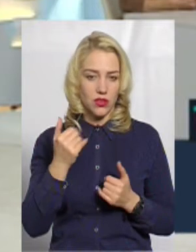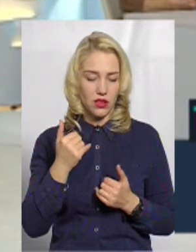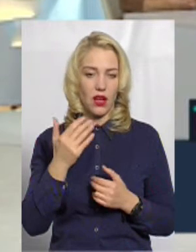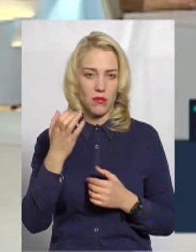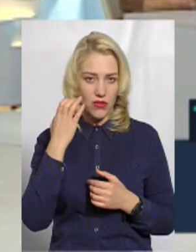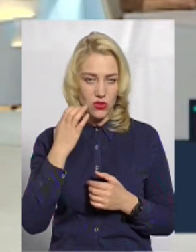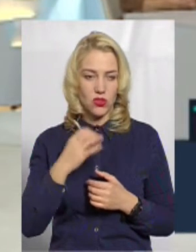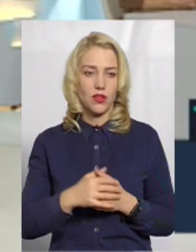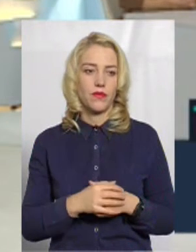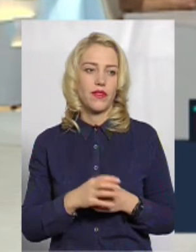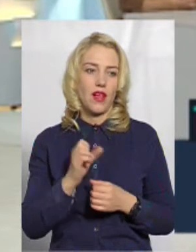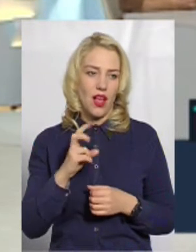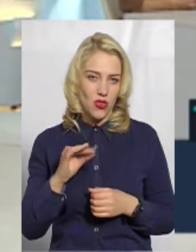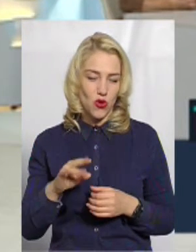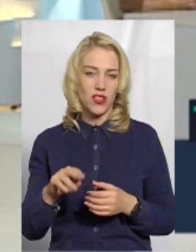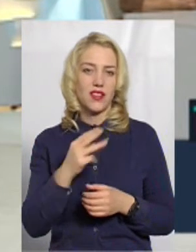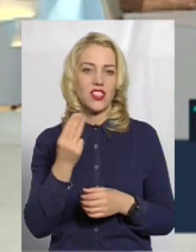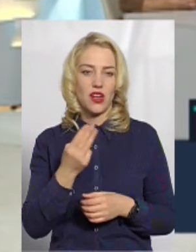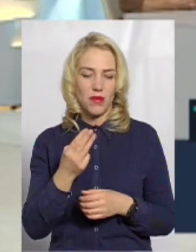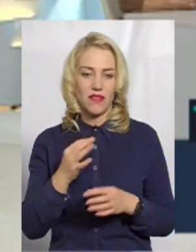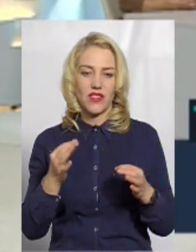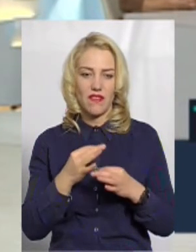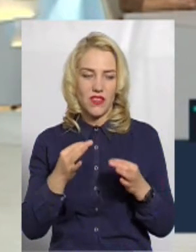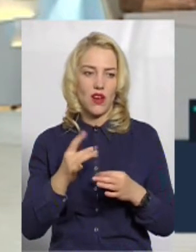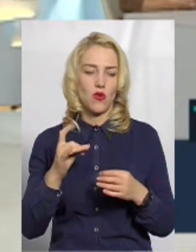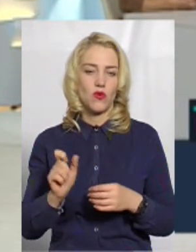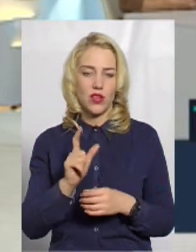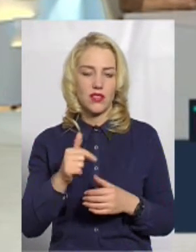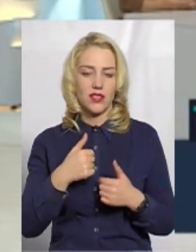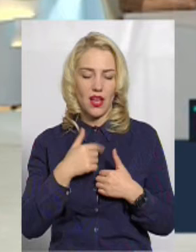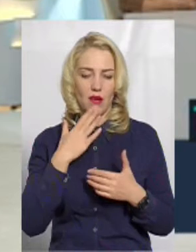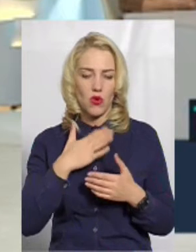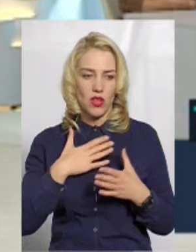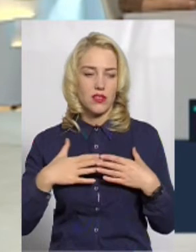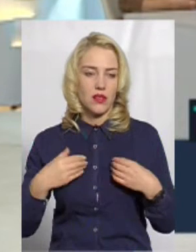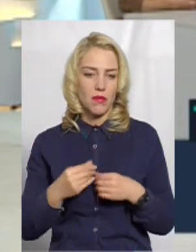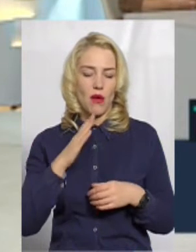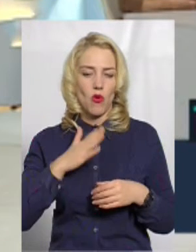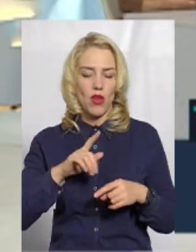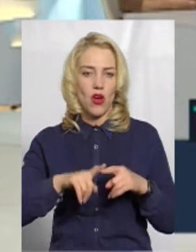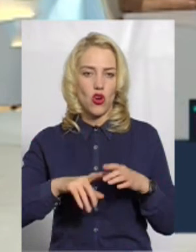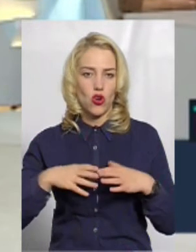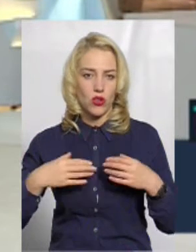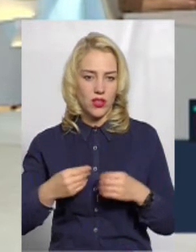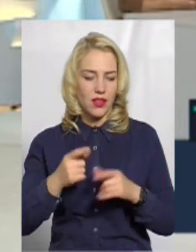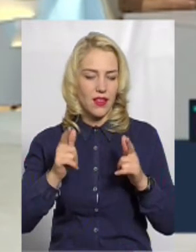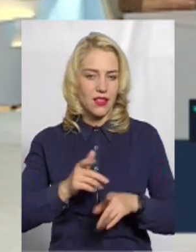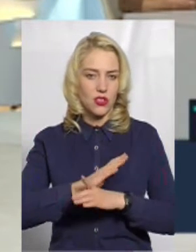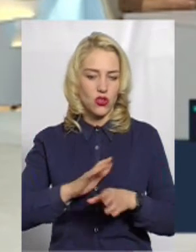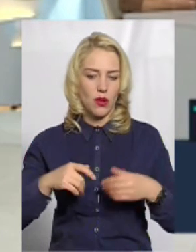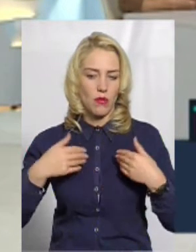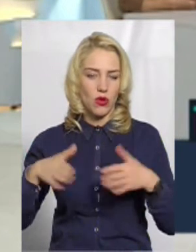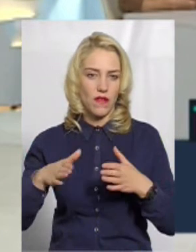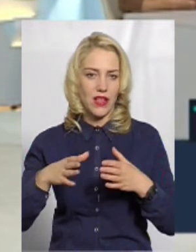в ефірі. Питайте. Антоніна Щепетівки. Ні в якому разі я і моя сім'я і родина не соглашаються